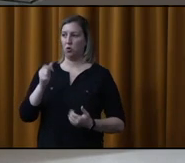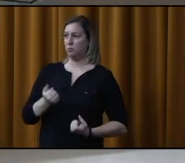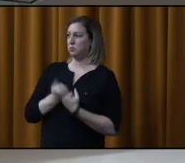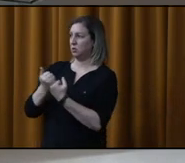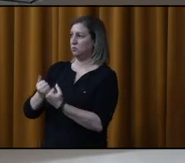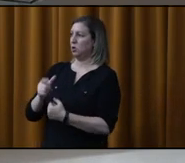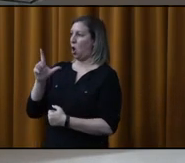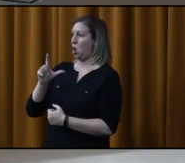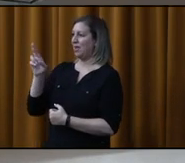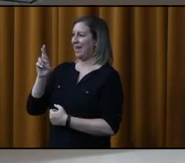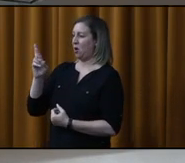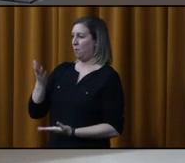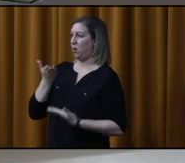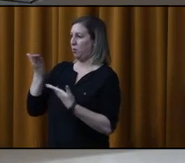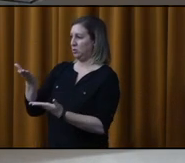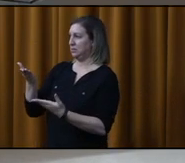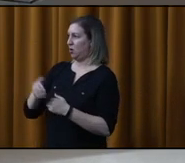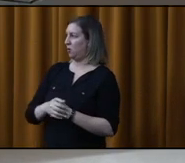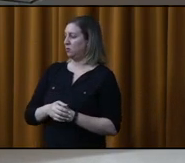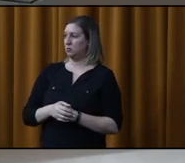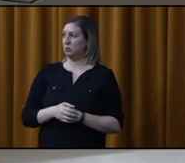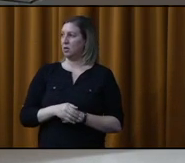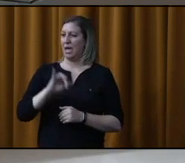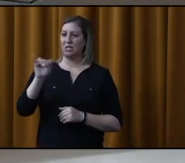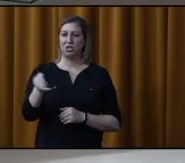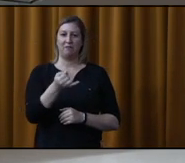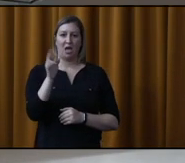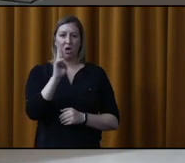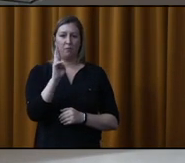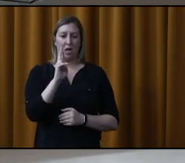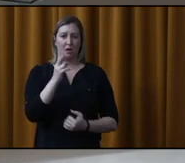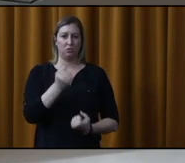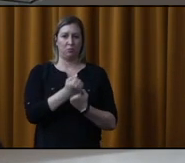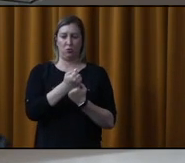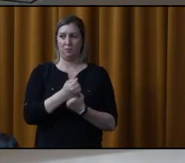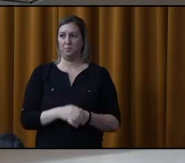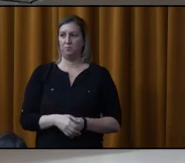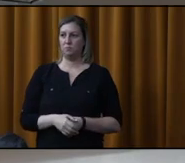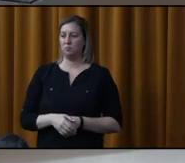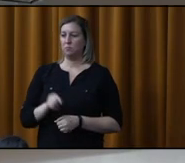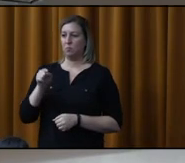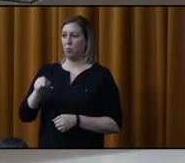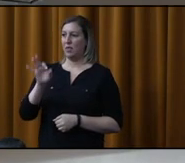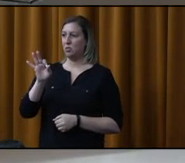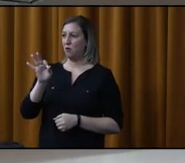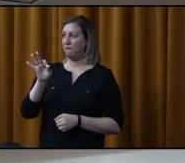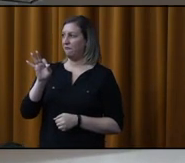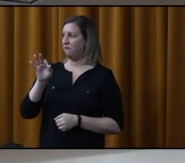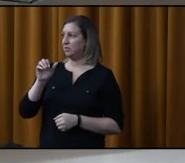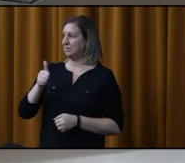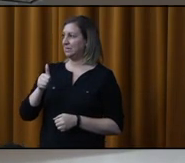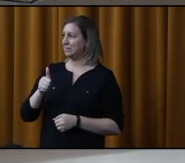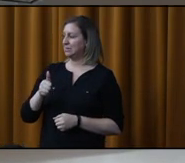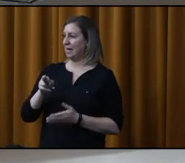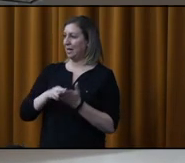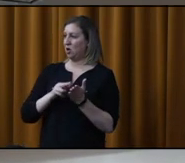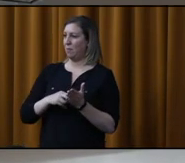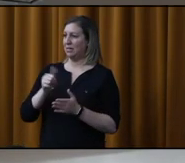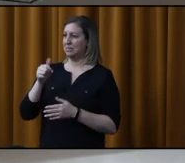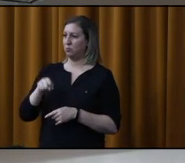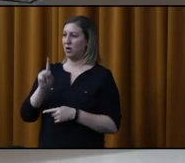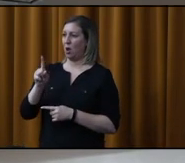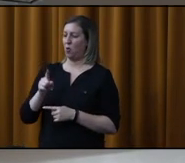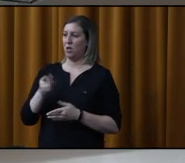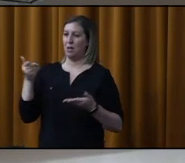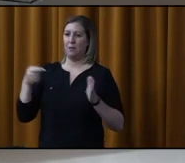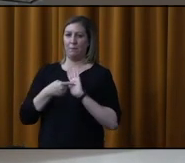Le Créon, j'en fais la proposition. Merci. Et Jennifer Robillard,'appuie. Merci. Rien au point 9.10. Règlement 10.1. Un avis de motion et